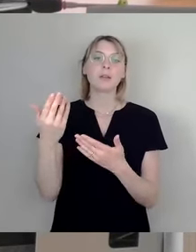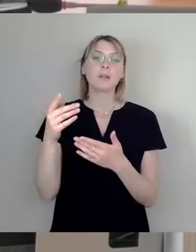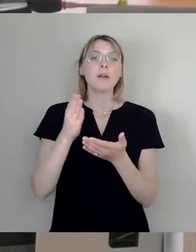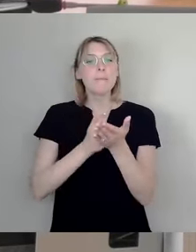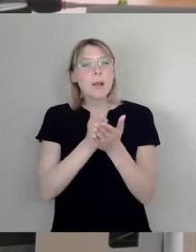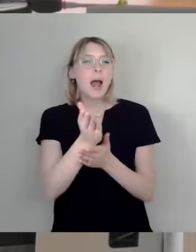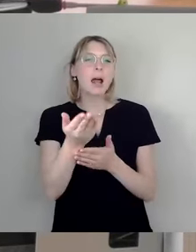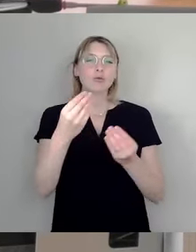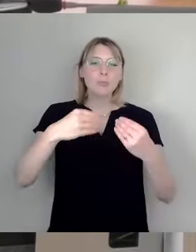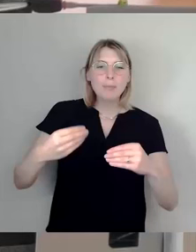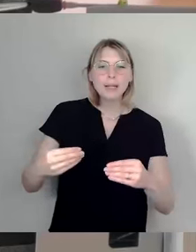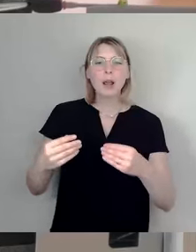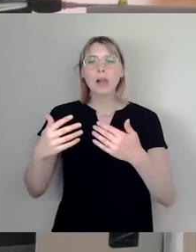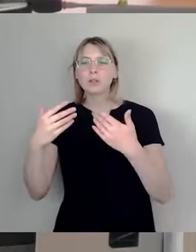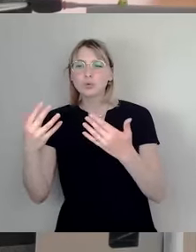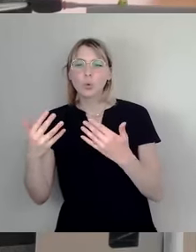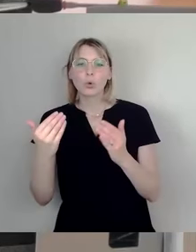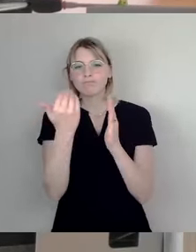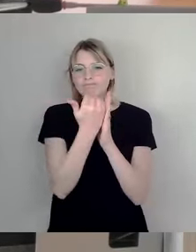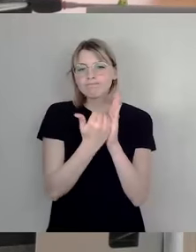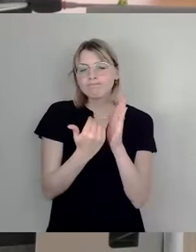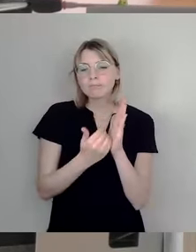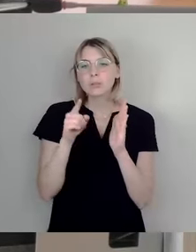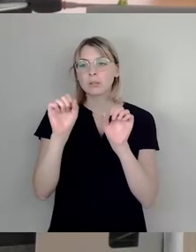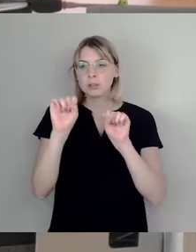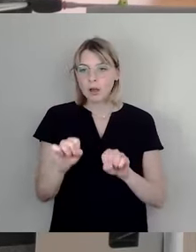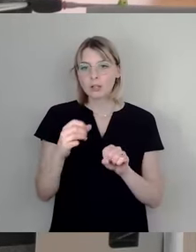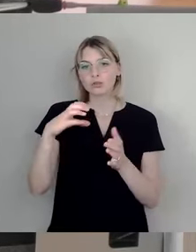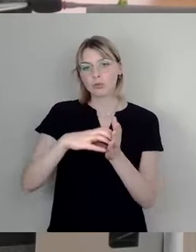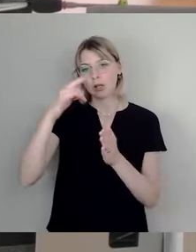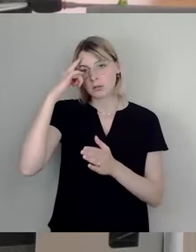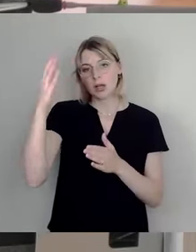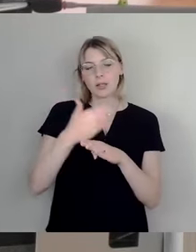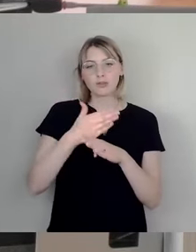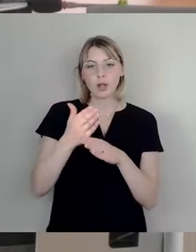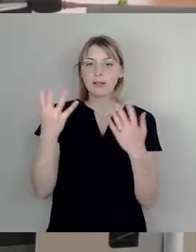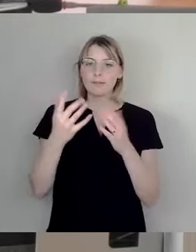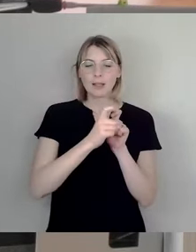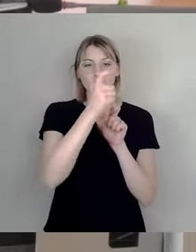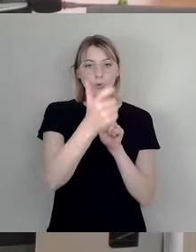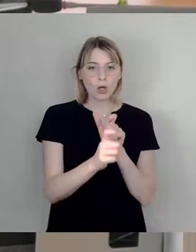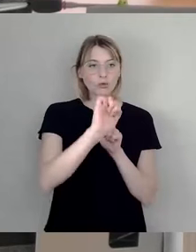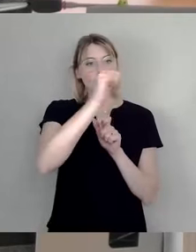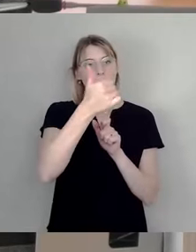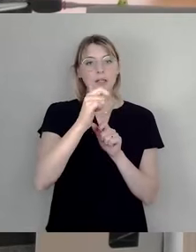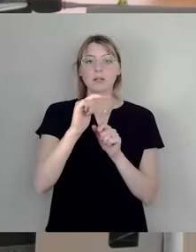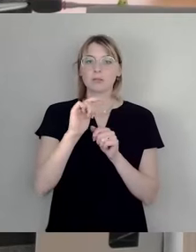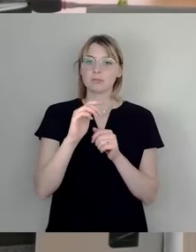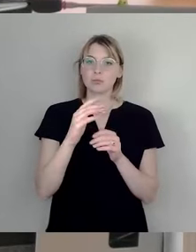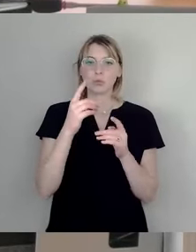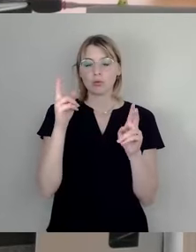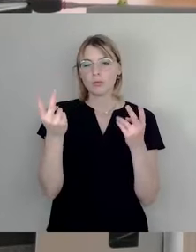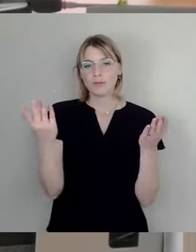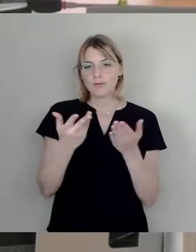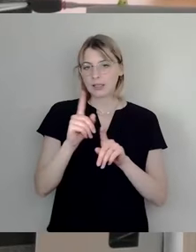Mitteln geht, darüber entscheiden, welche Brücken Prioritäten bekommen und welche nicht. Daher bitte